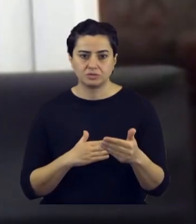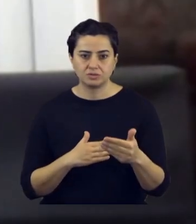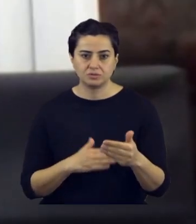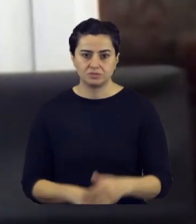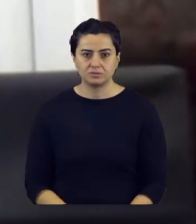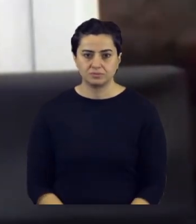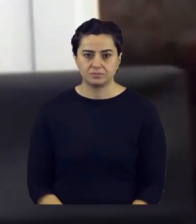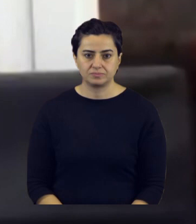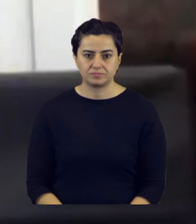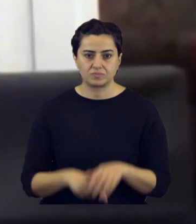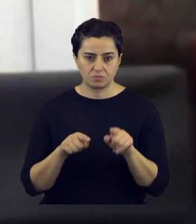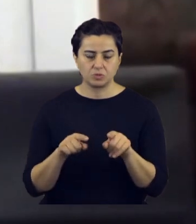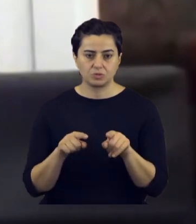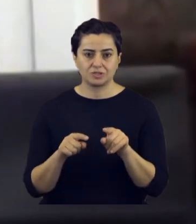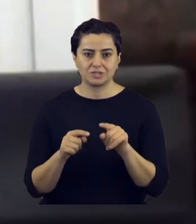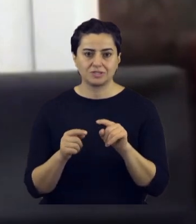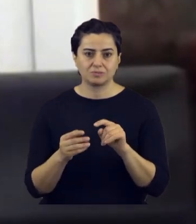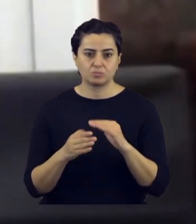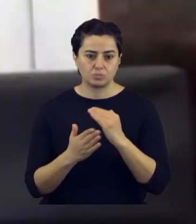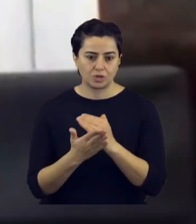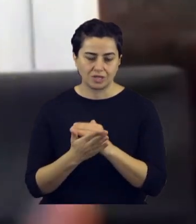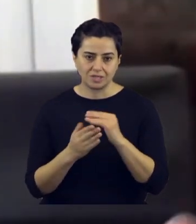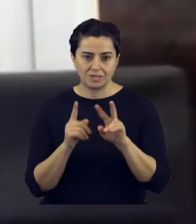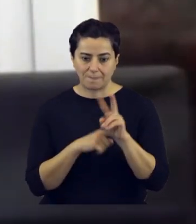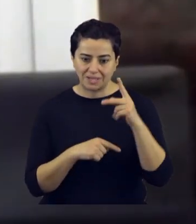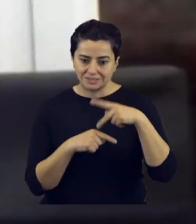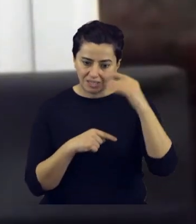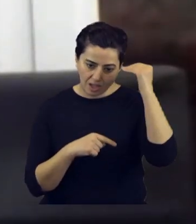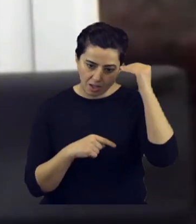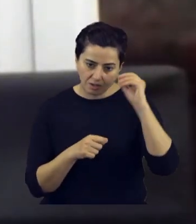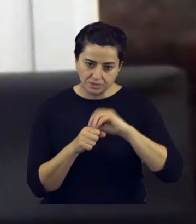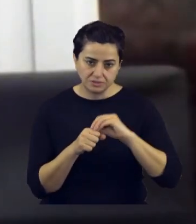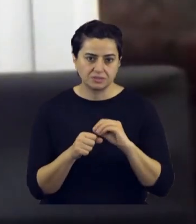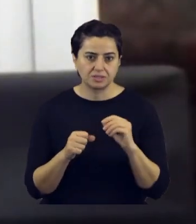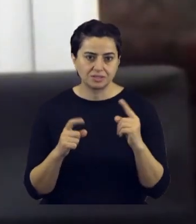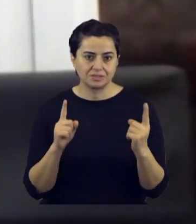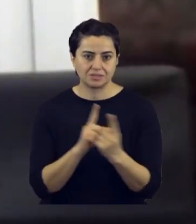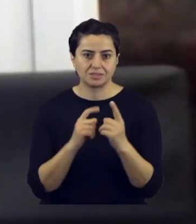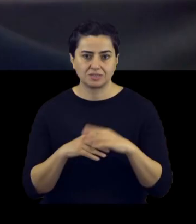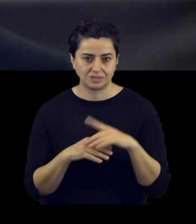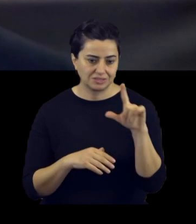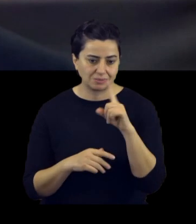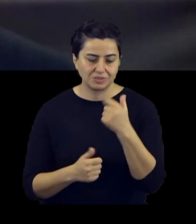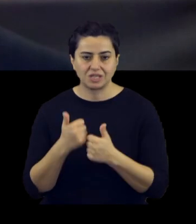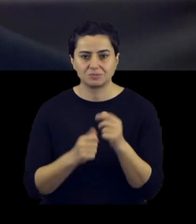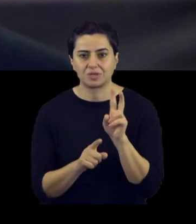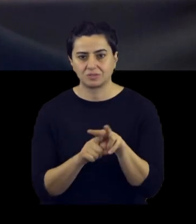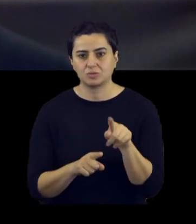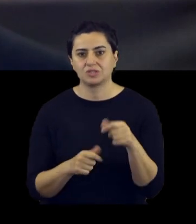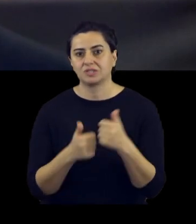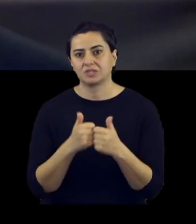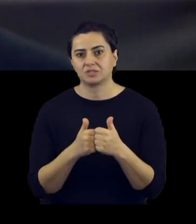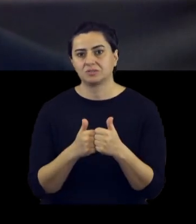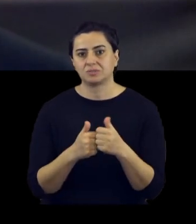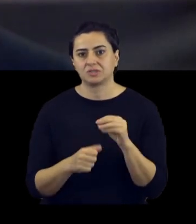bu yazılımdan sonra yapay zekayla tanışma kısmım oldu. Yine lisede bir yarışmaya katılmıştım